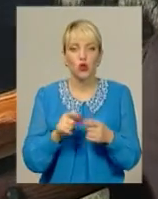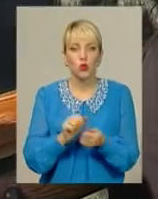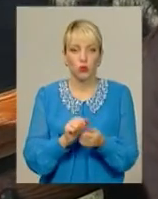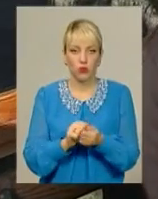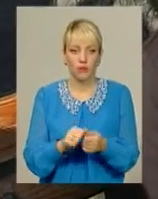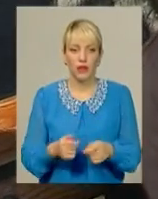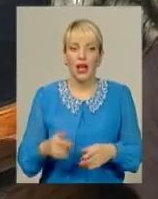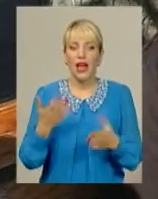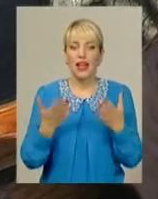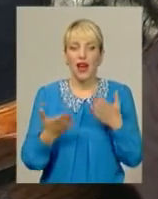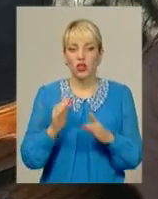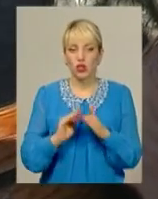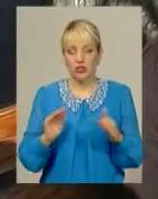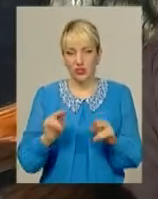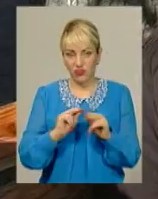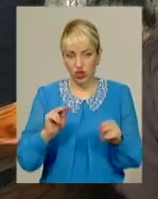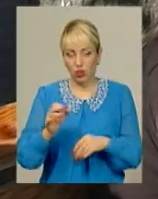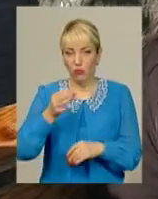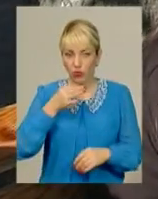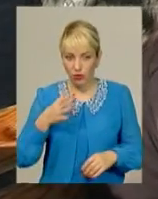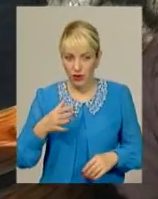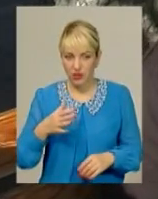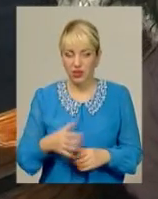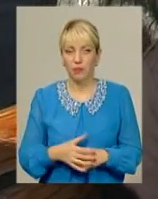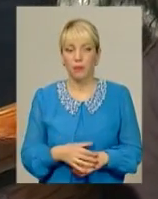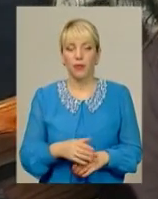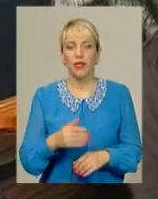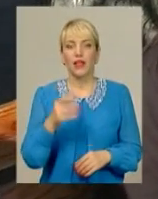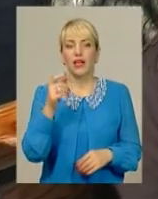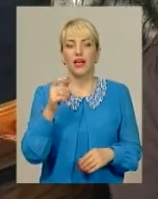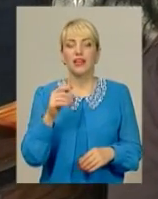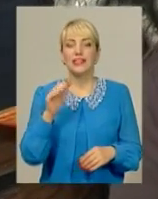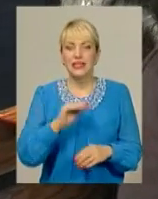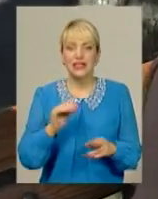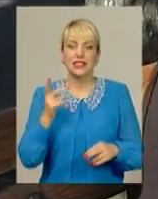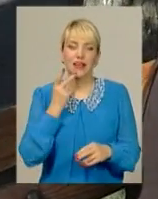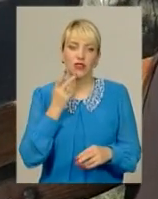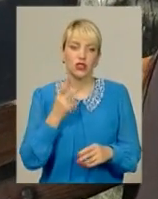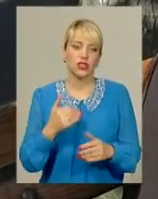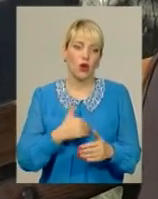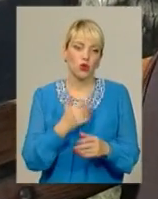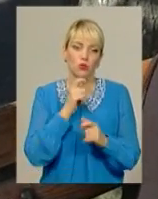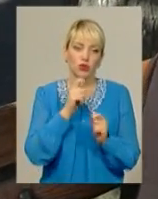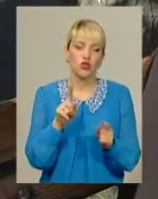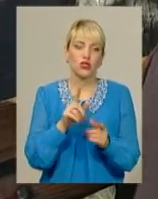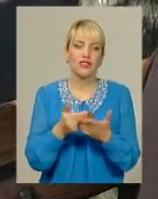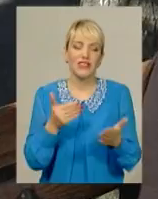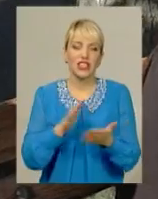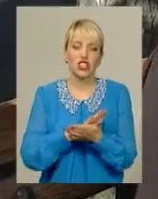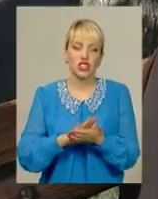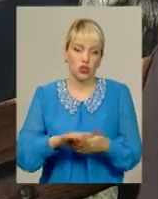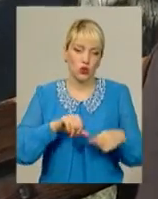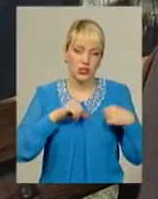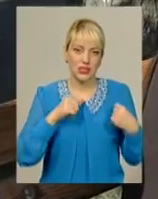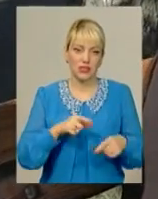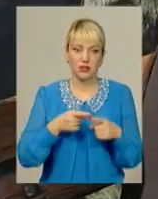дітям вчитель подобається, діти завжди захочуть подарувати щось. Чи з того серця це може бути квітка,